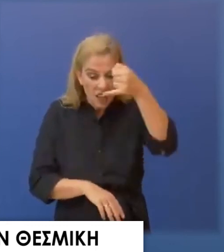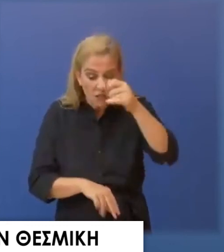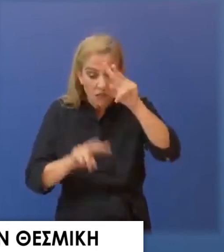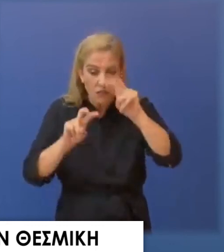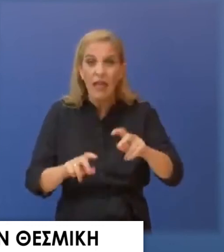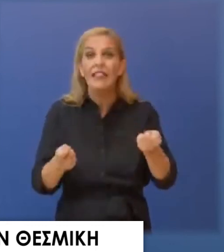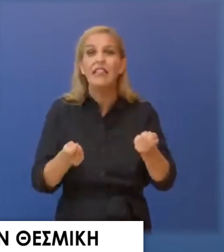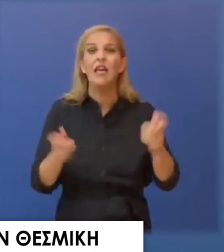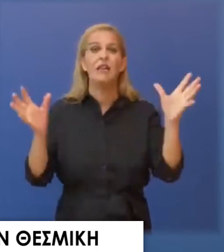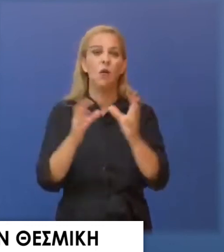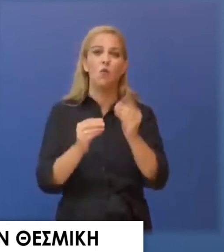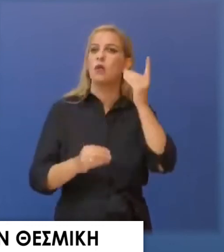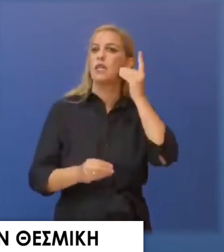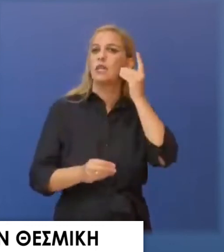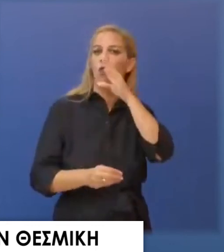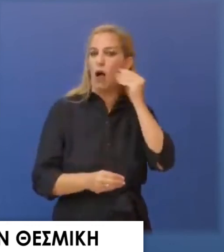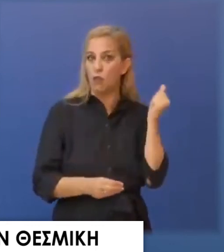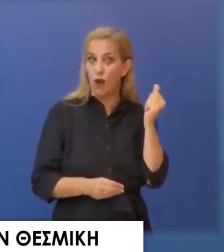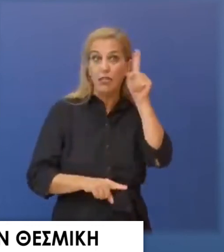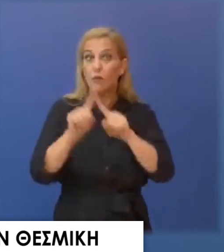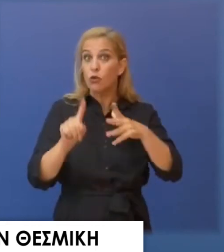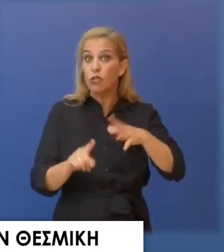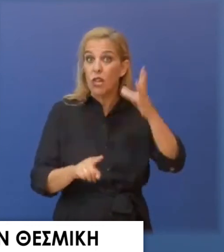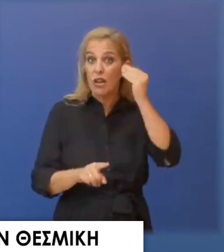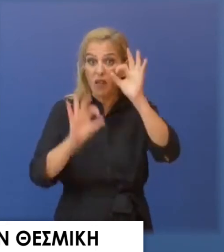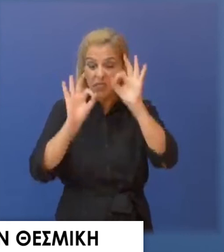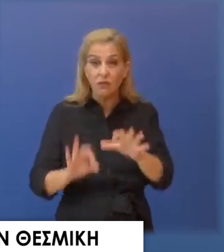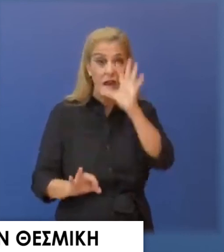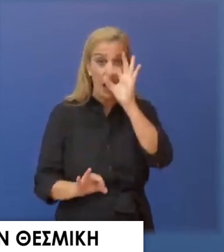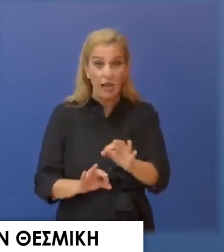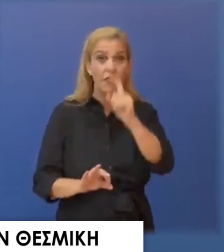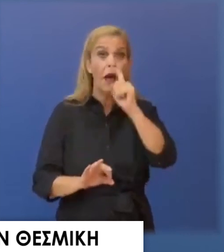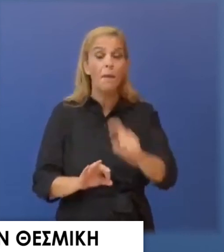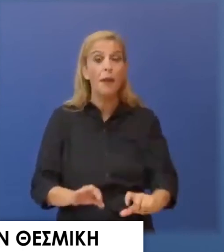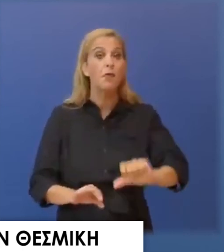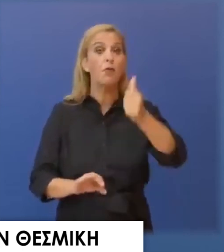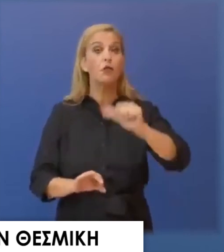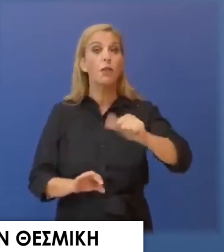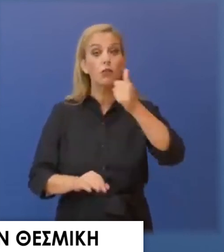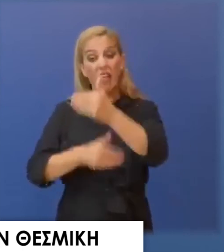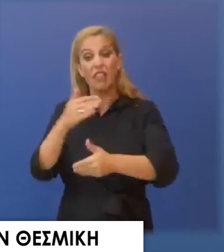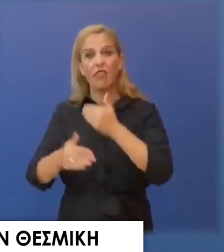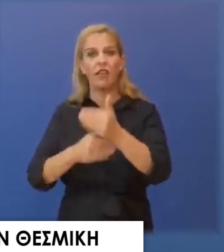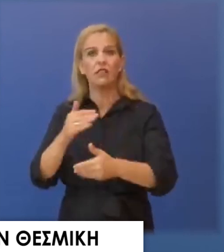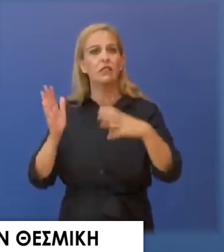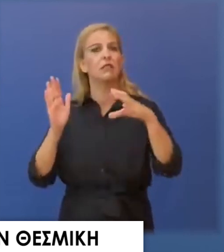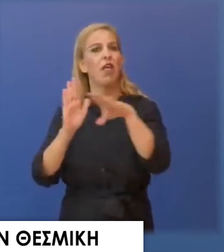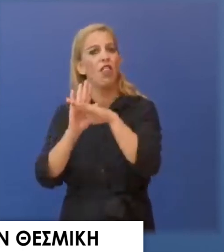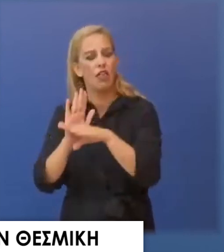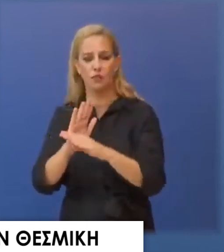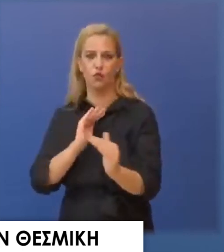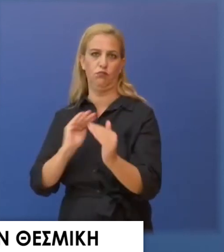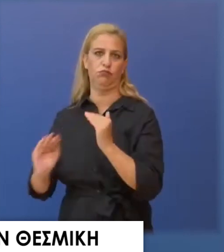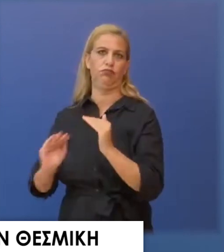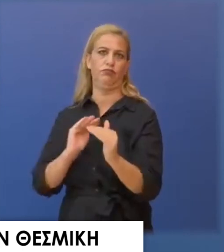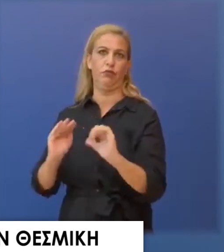υπόθεσης του κυρίου Αντρουλάκη οφείλει πρώτα και πάνω απ' όλα να θωρακίσει και να περιφρουρήσει τις διαδικασίες και τους θεσμούς. Όσοι δεν